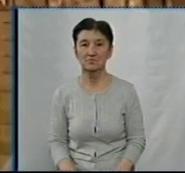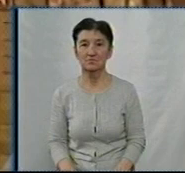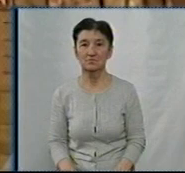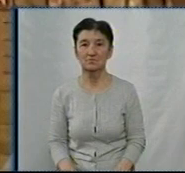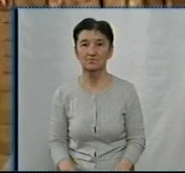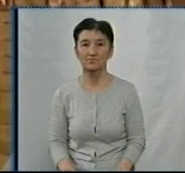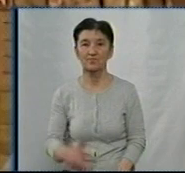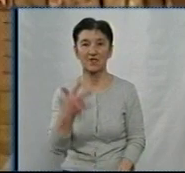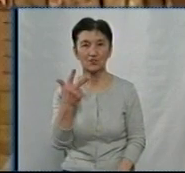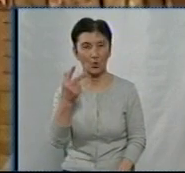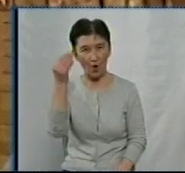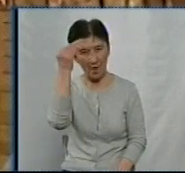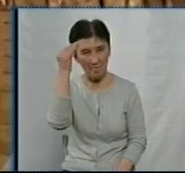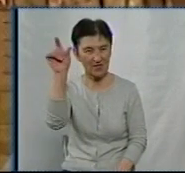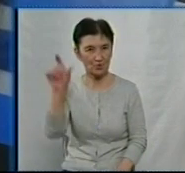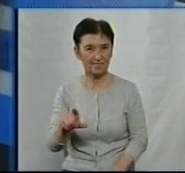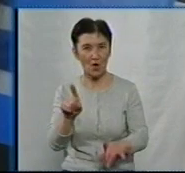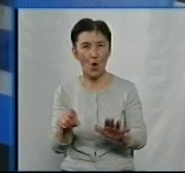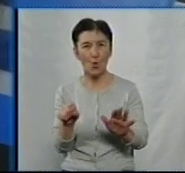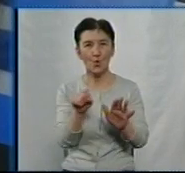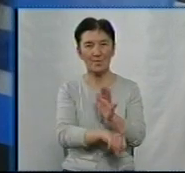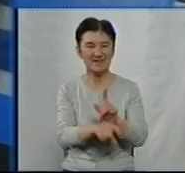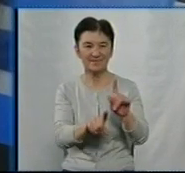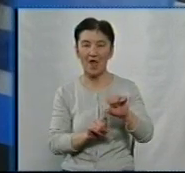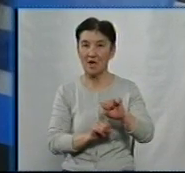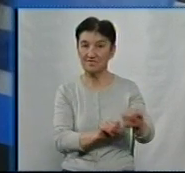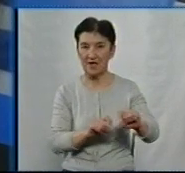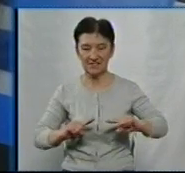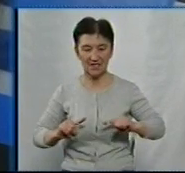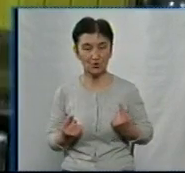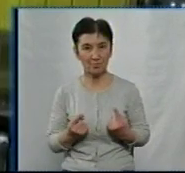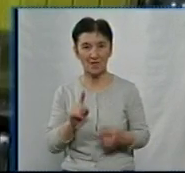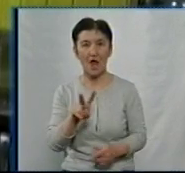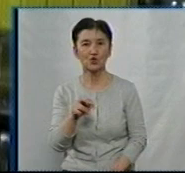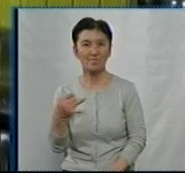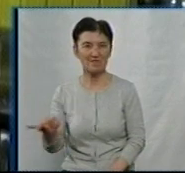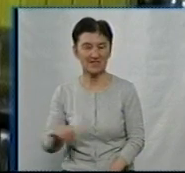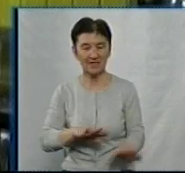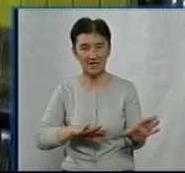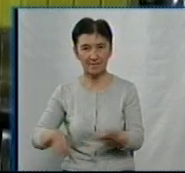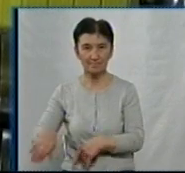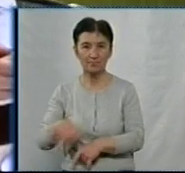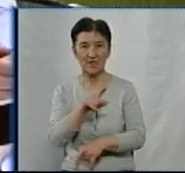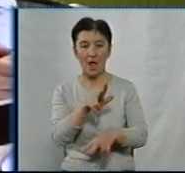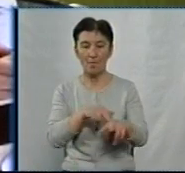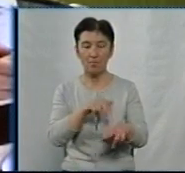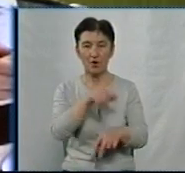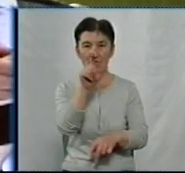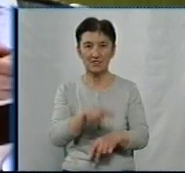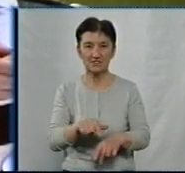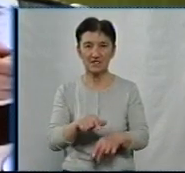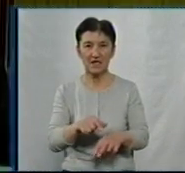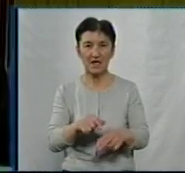Троє підозрюваних у вбивстві адвоката Олександра Іванова затримали в Кропивницькому. Поліцейському Артему Буднеренко обрали